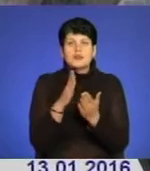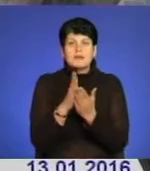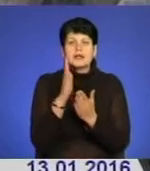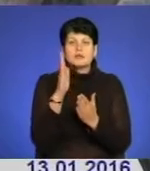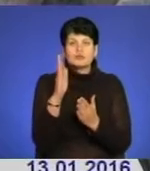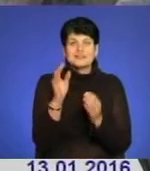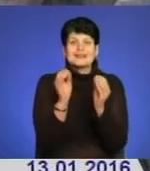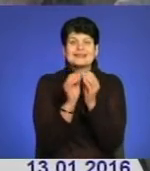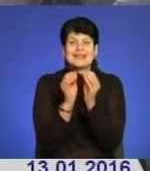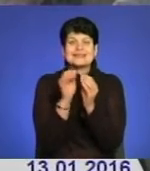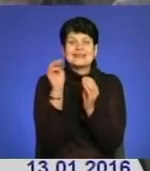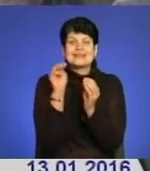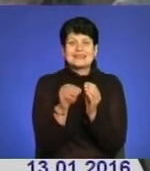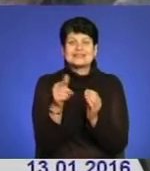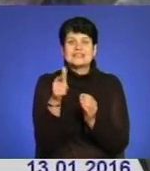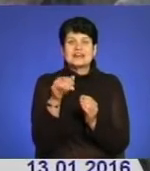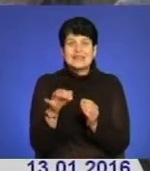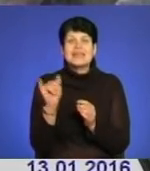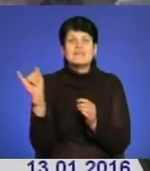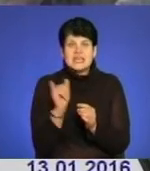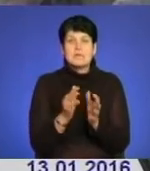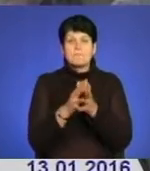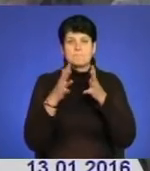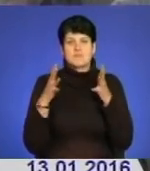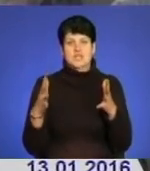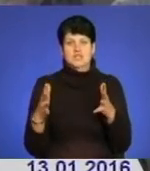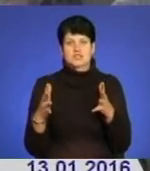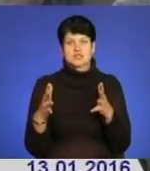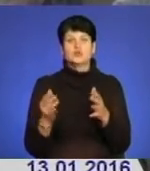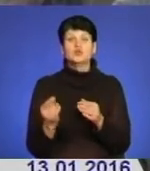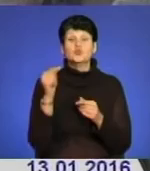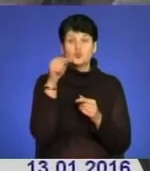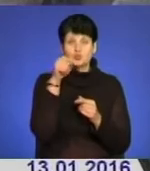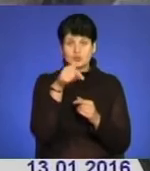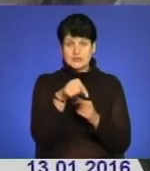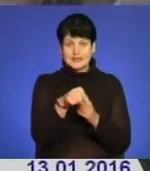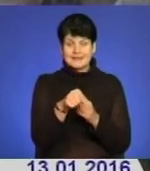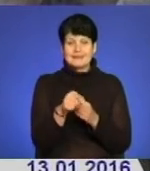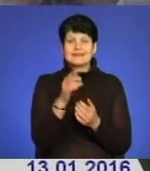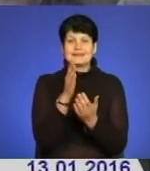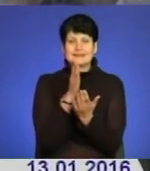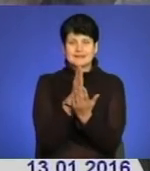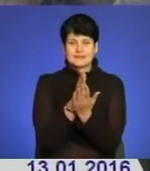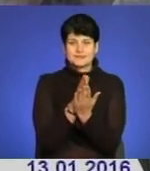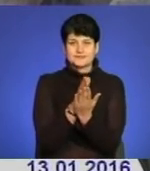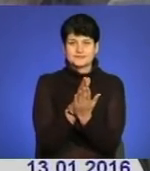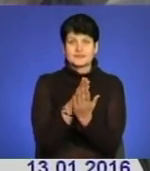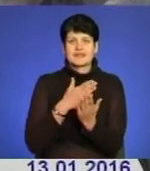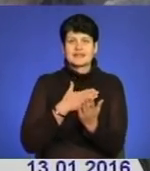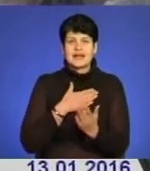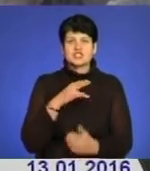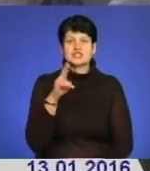тисяч гектарів більше. Власне, до тої смарагдової мережі і належатиме наш